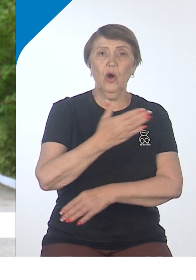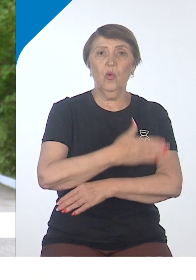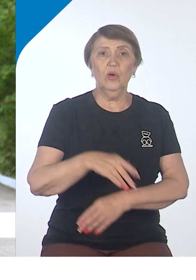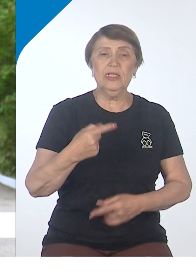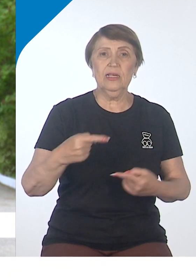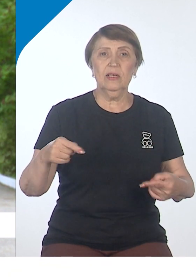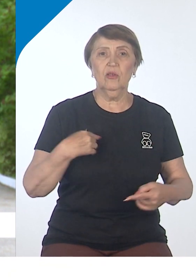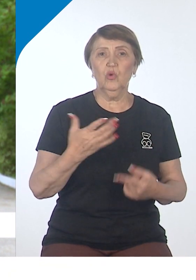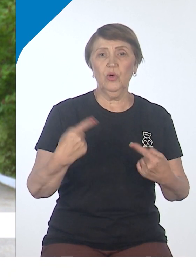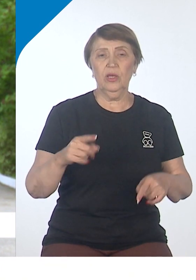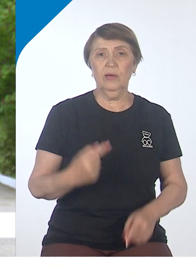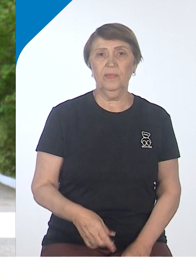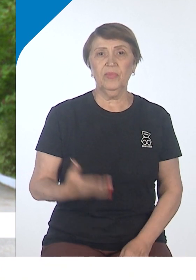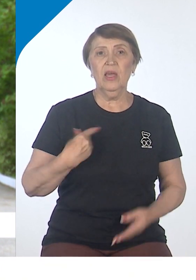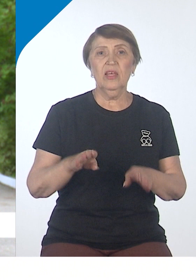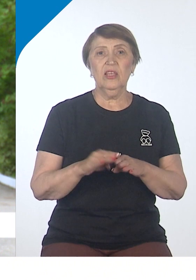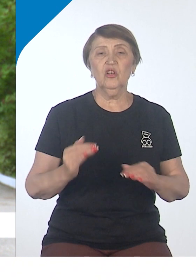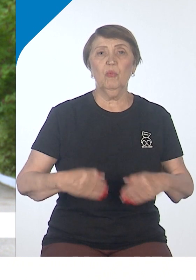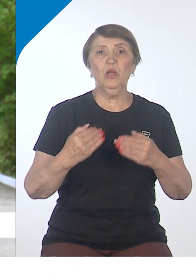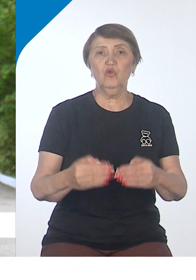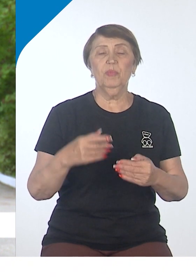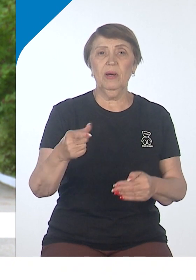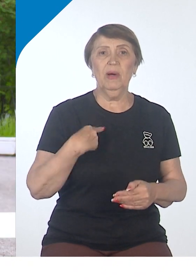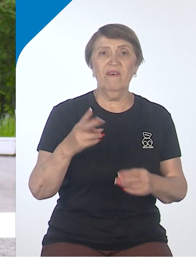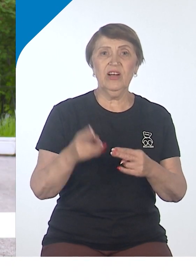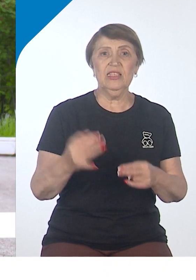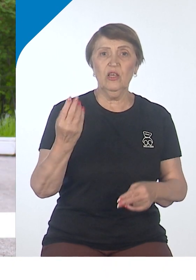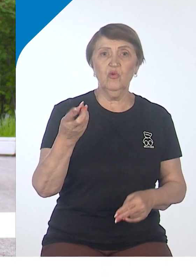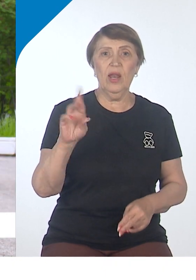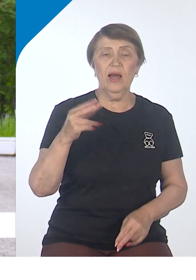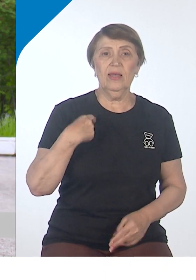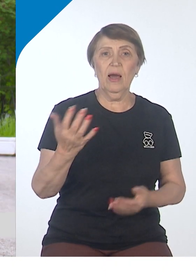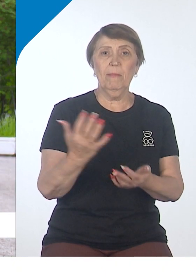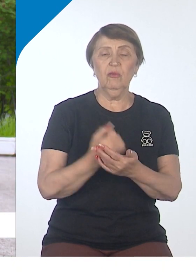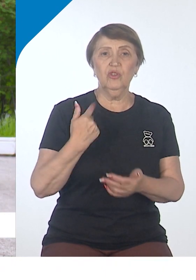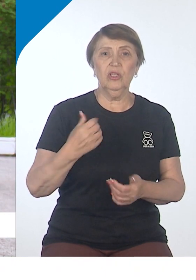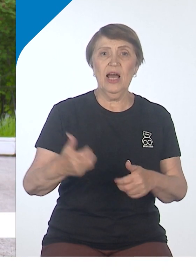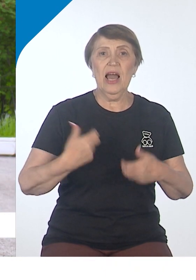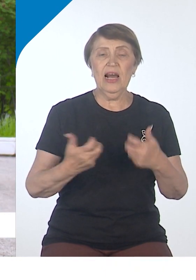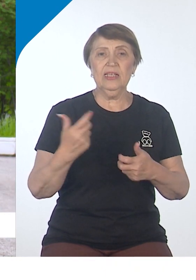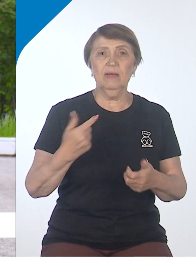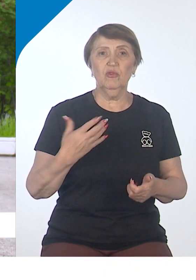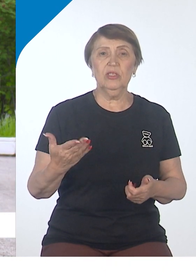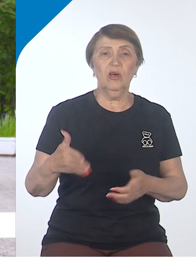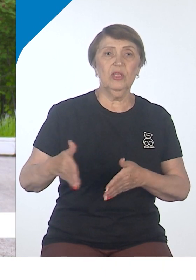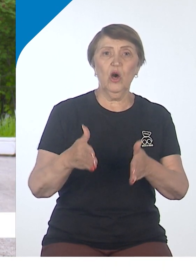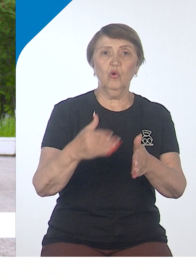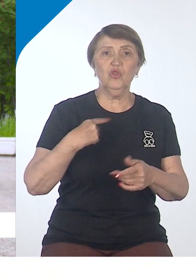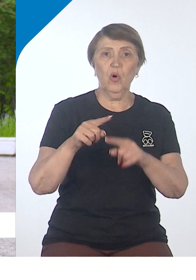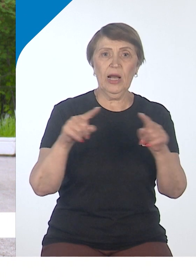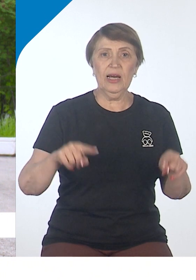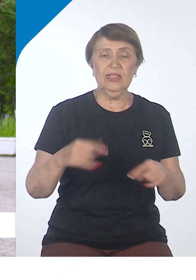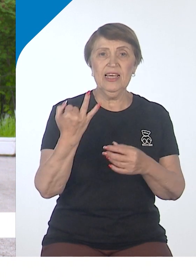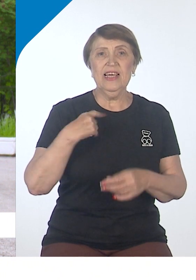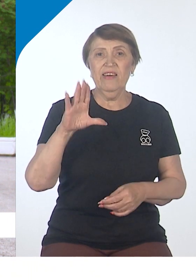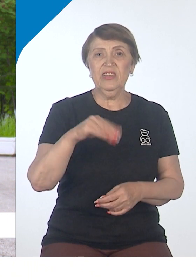другие улицы. Также мы приступаем в конце июля. Я поручил разработать дорожную карту по поселку Горьково. И все вопросы в этой